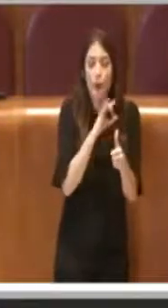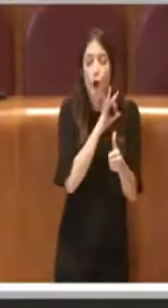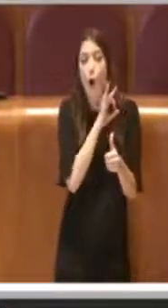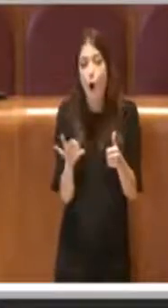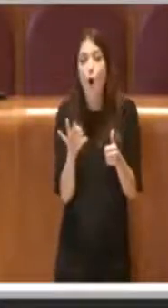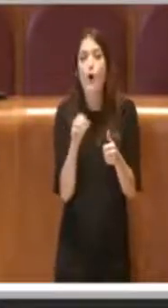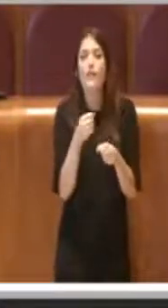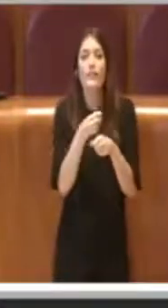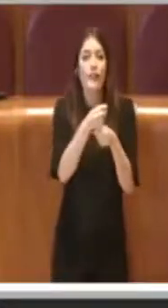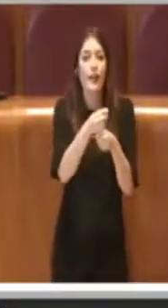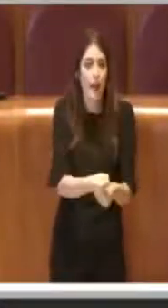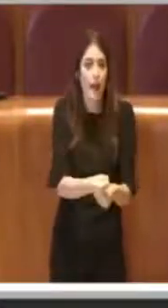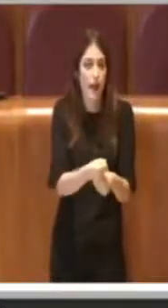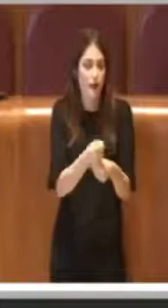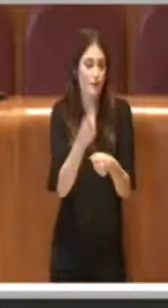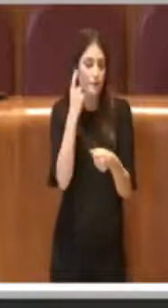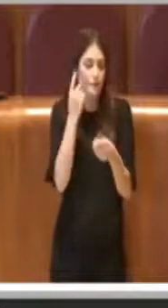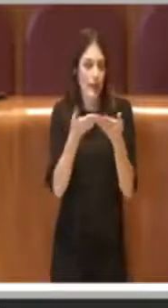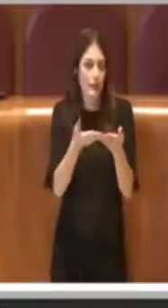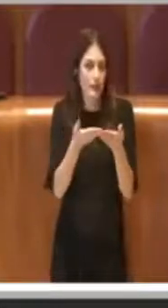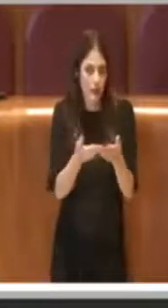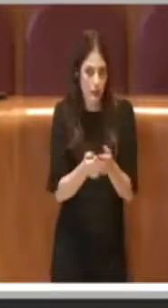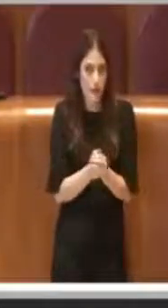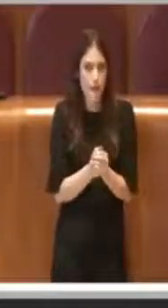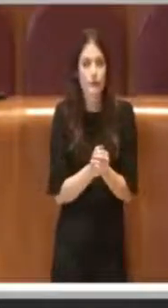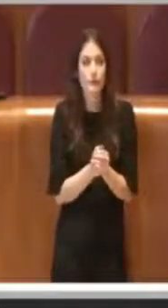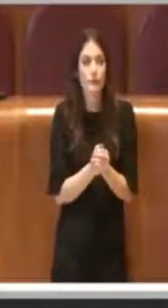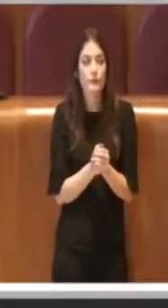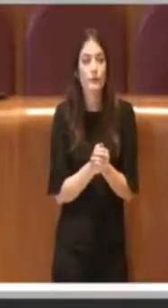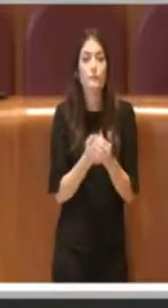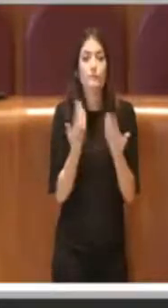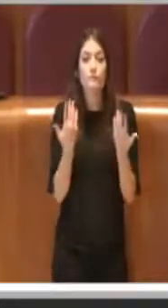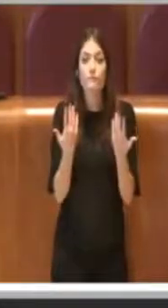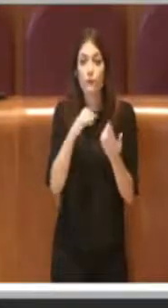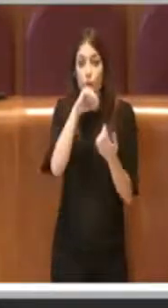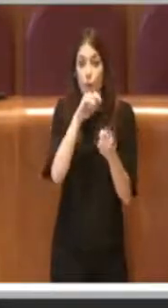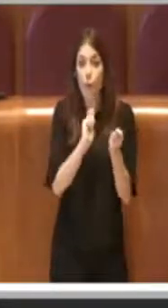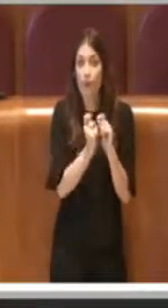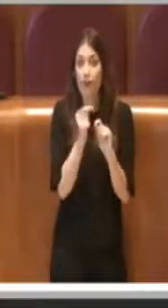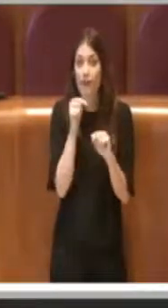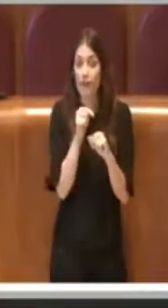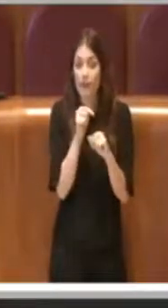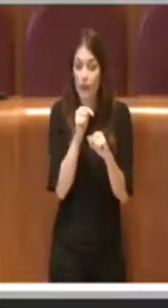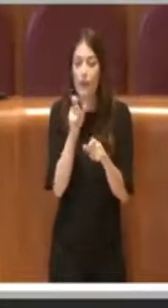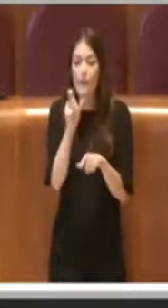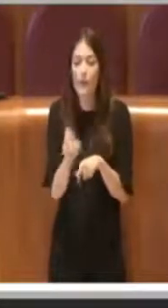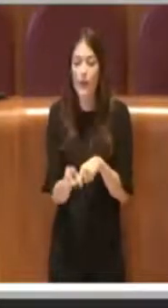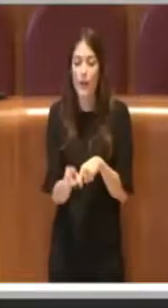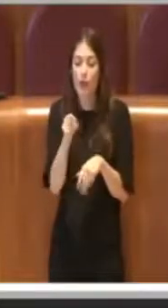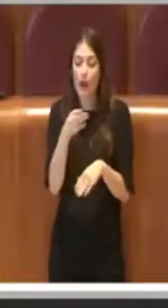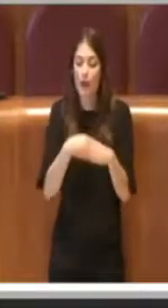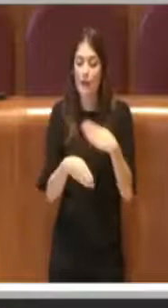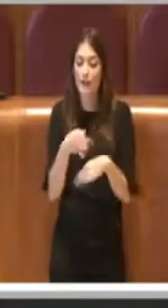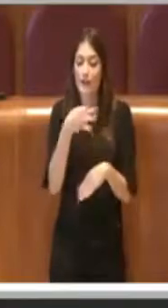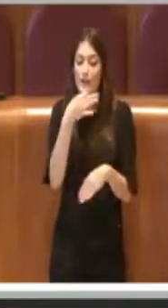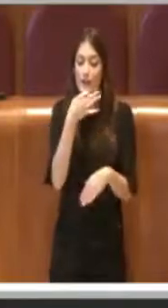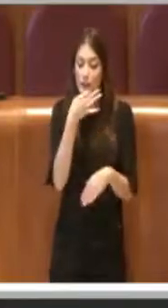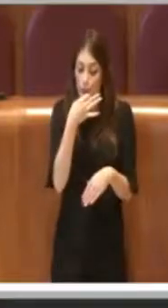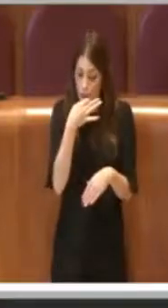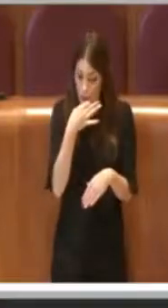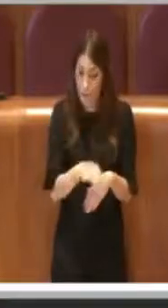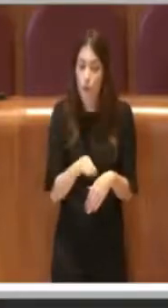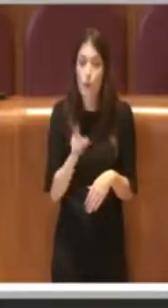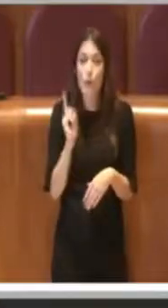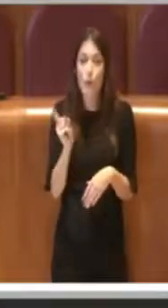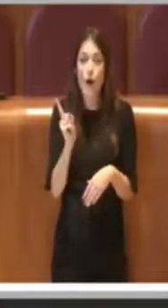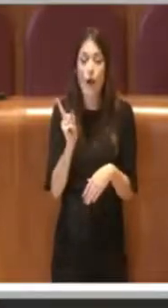dalla persona con disabilità. Grazie a questa modifica la persona con disabilità avrà la possibilità di preservare